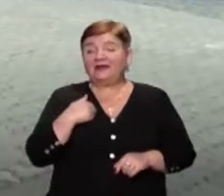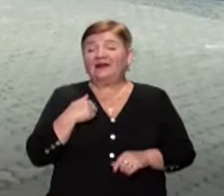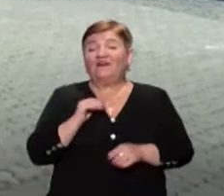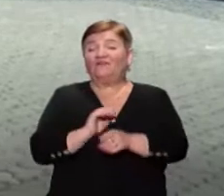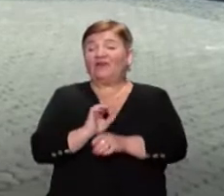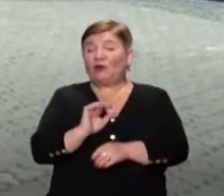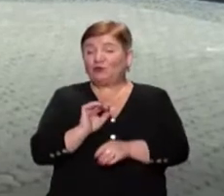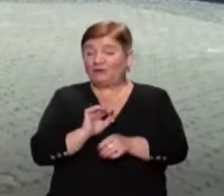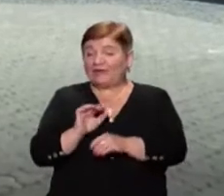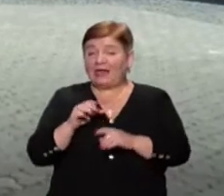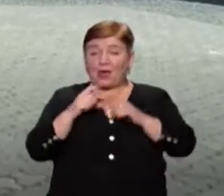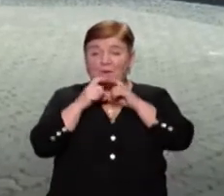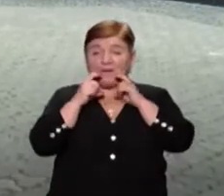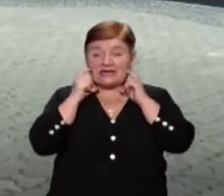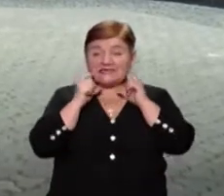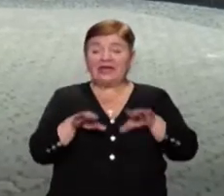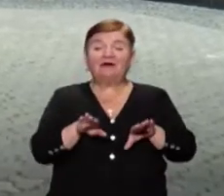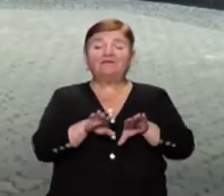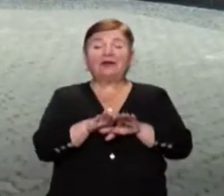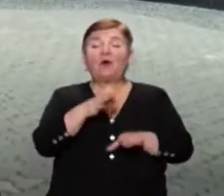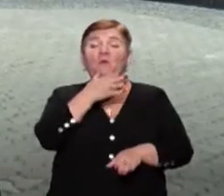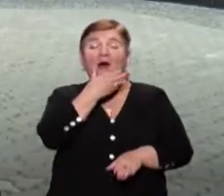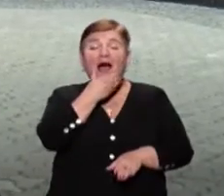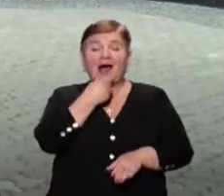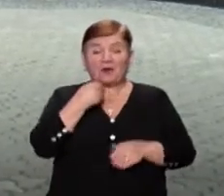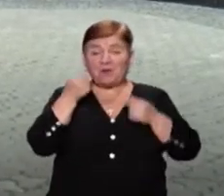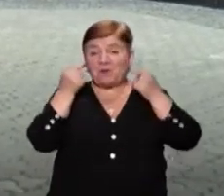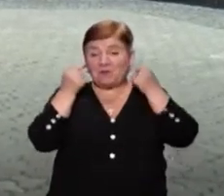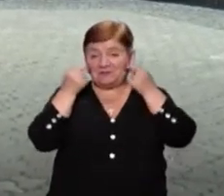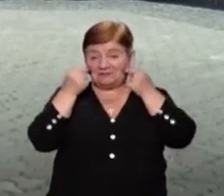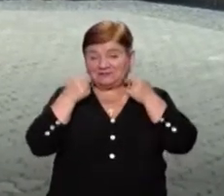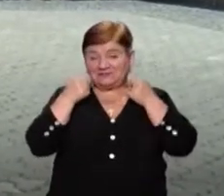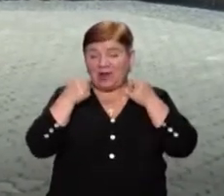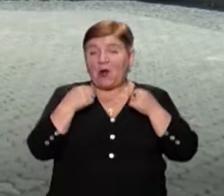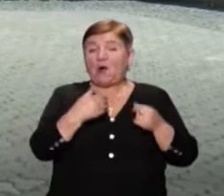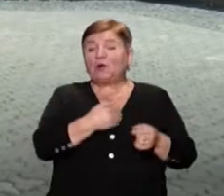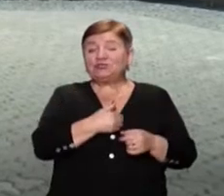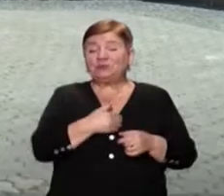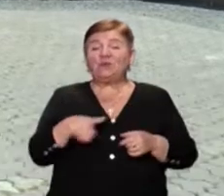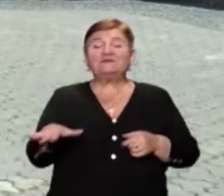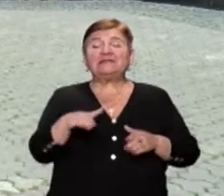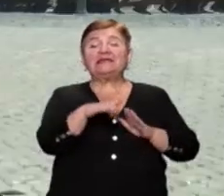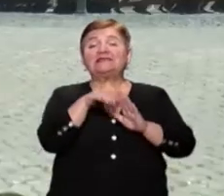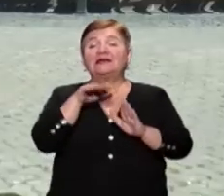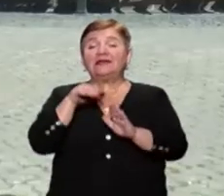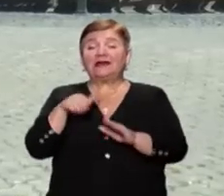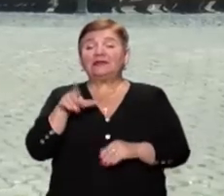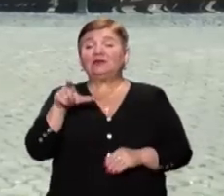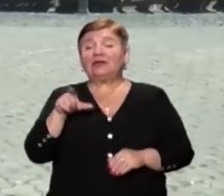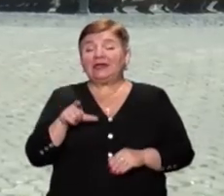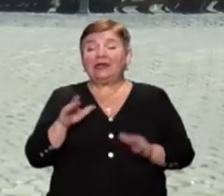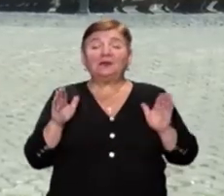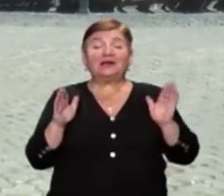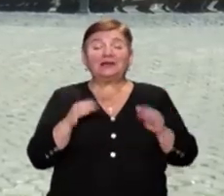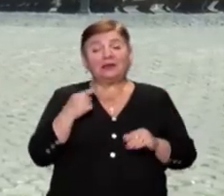у такому гарному стилі. Хочемо закликати всіх людей. Берегти